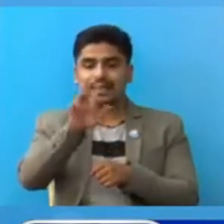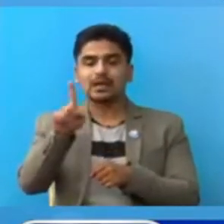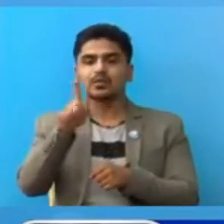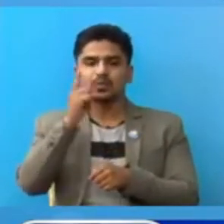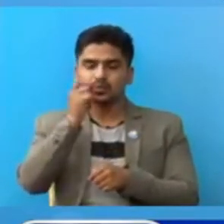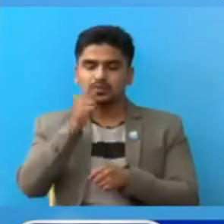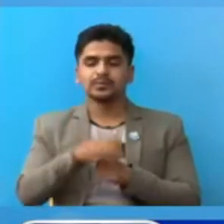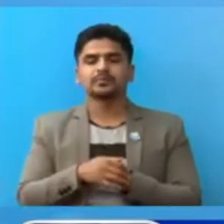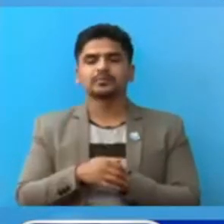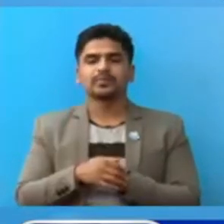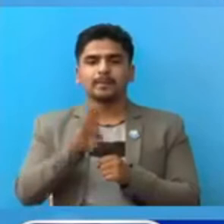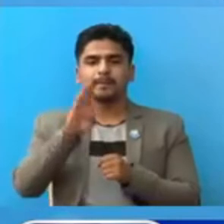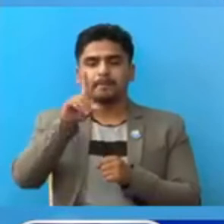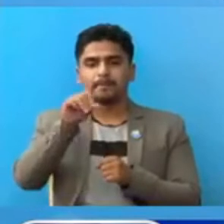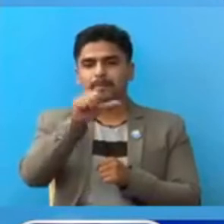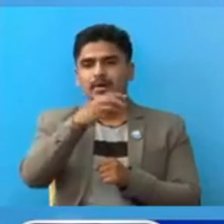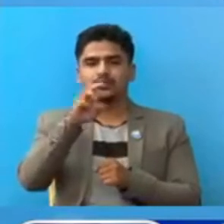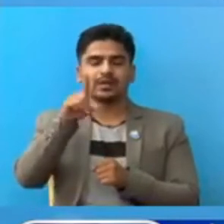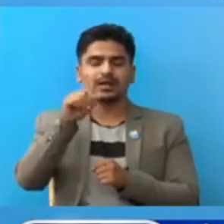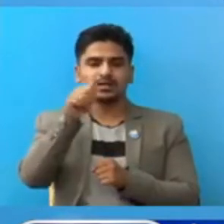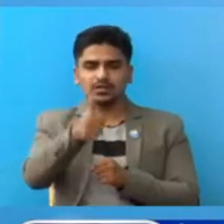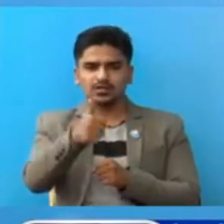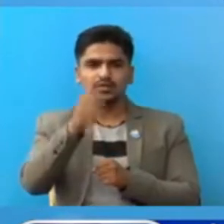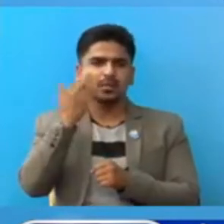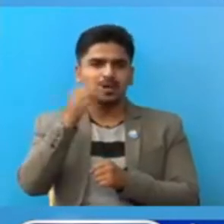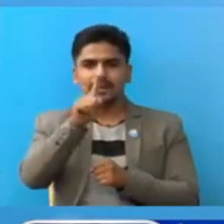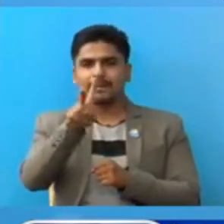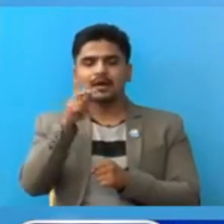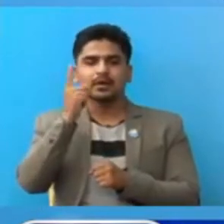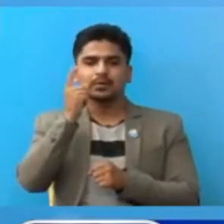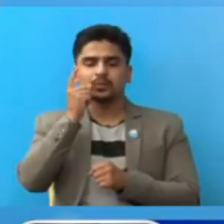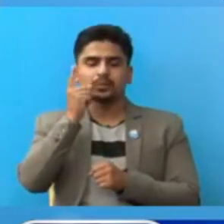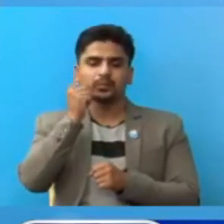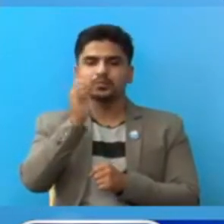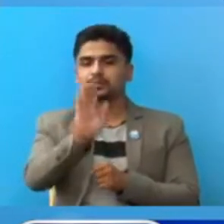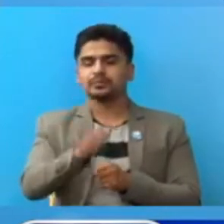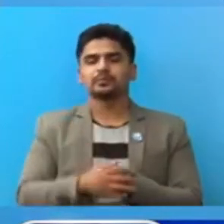पुरुष, र बाजुरा का छाव महिला र बार पुरुष नूँचा।